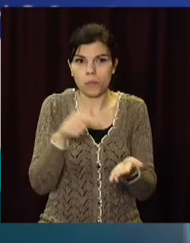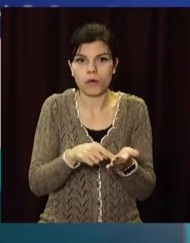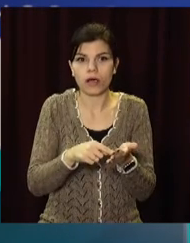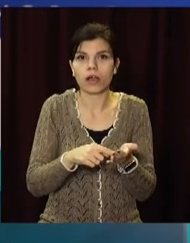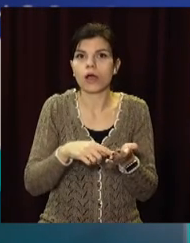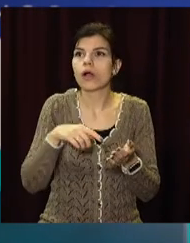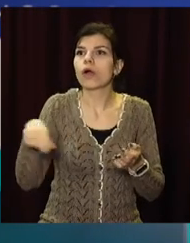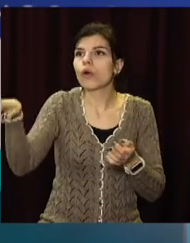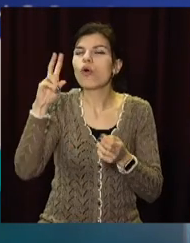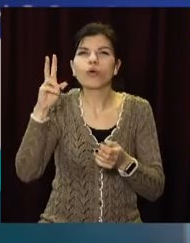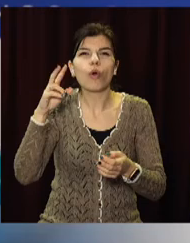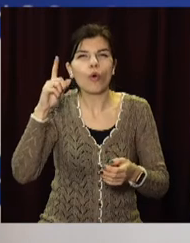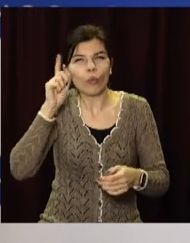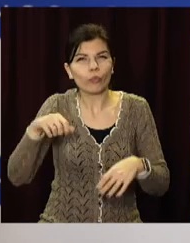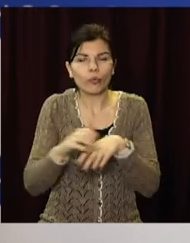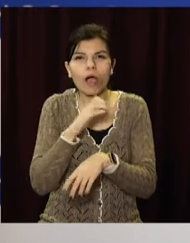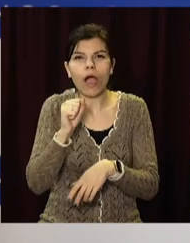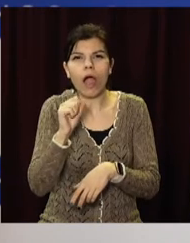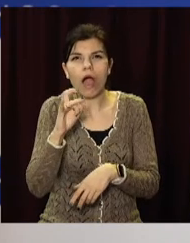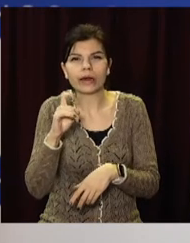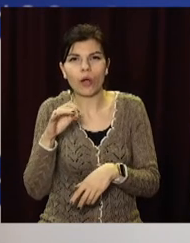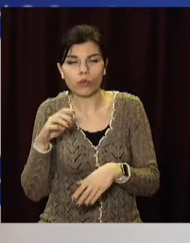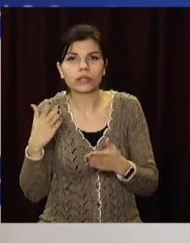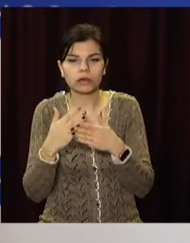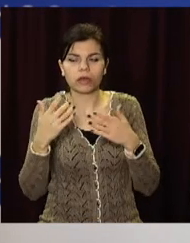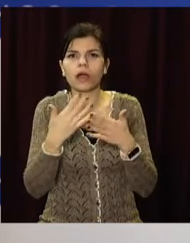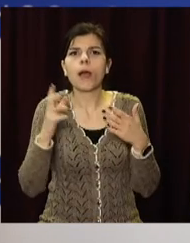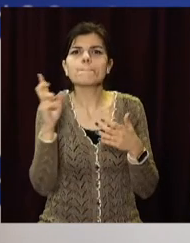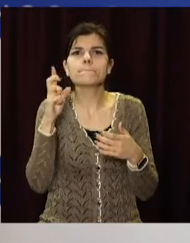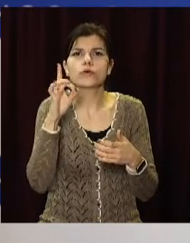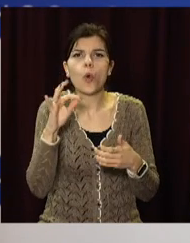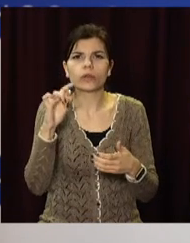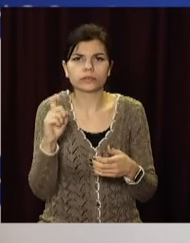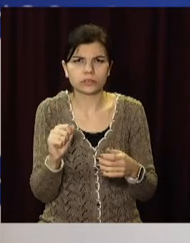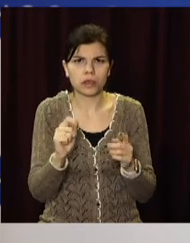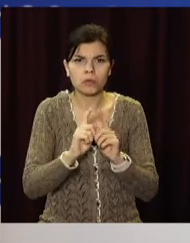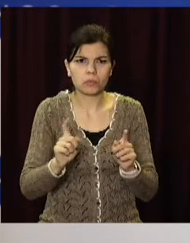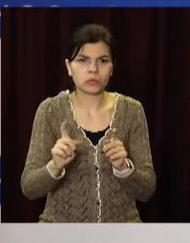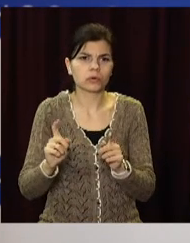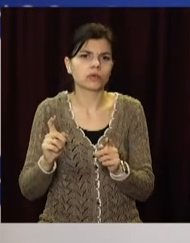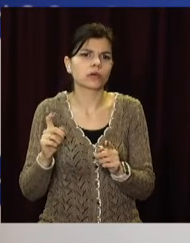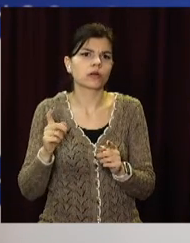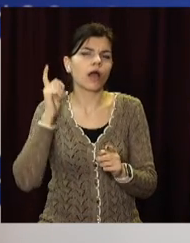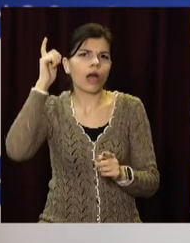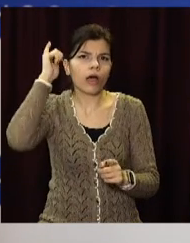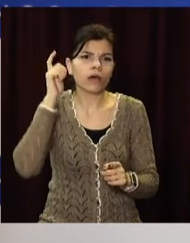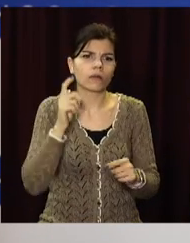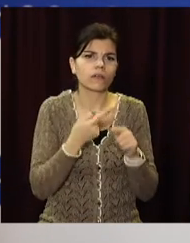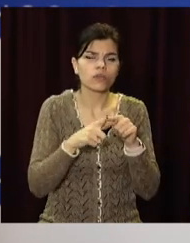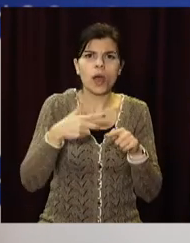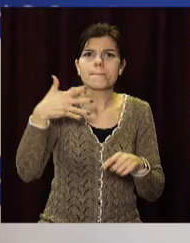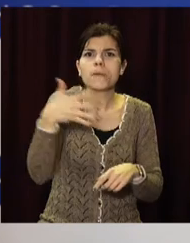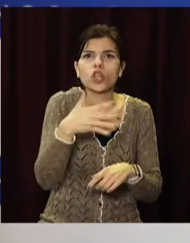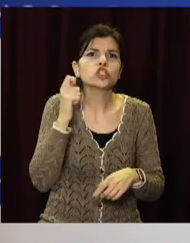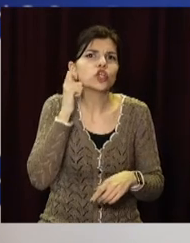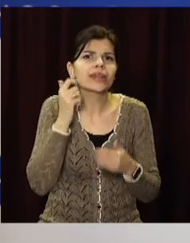археології. У нас є велика кількість бронзових знарядь доби раннього бронзового віку – 5 тисяч років